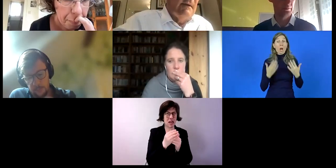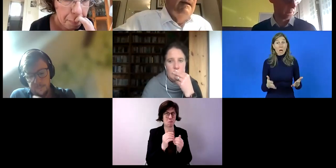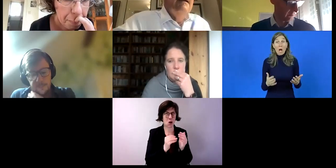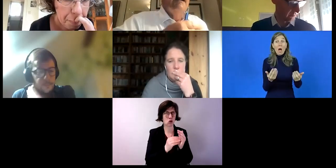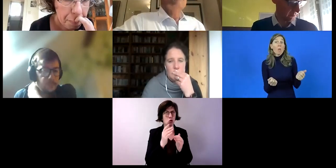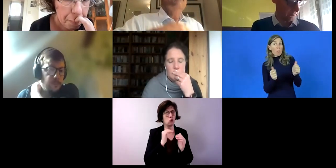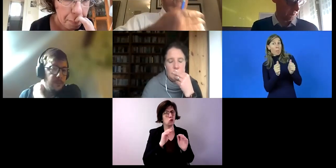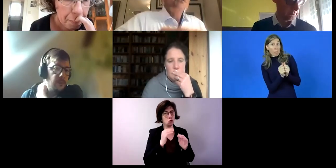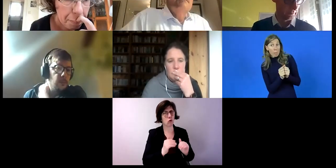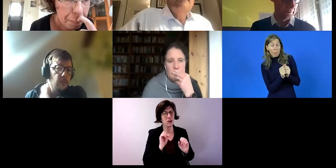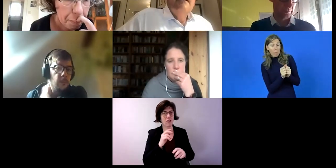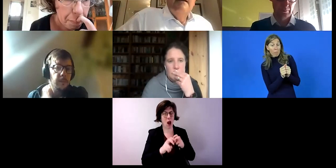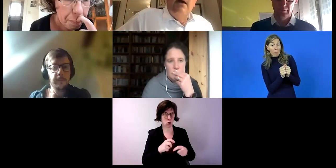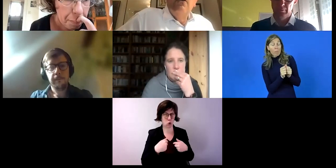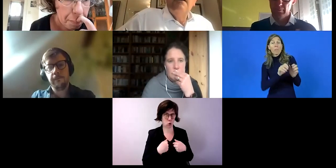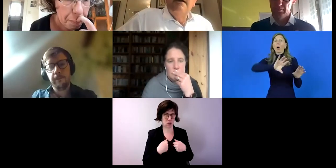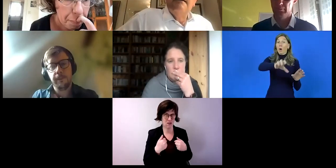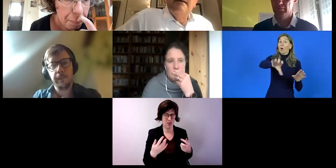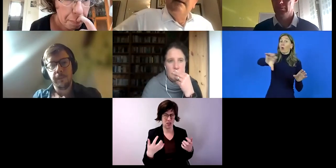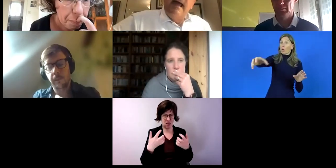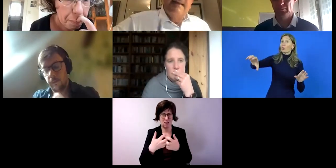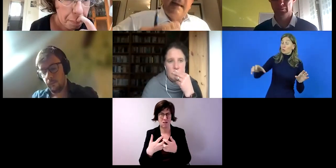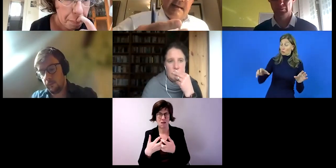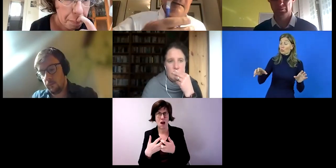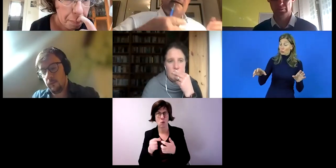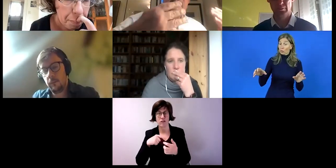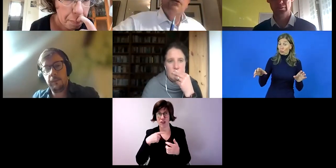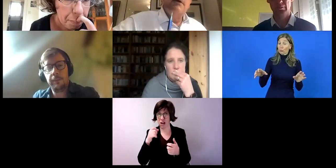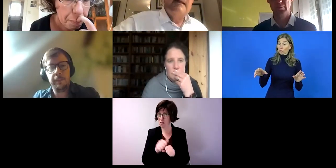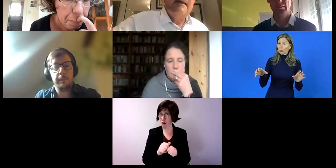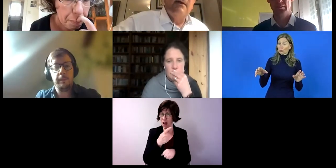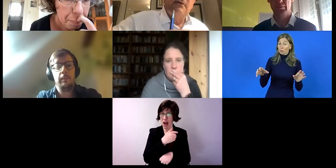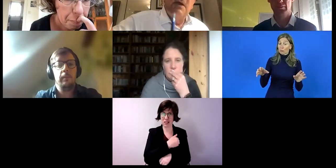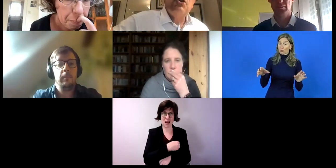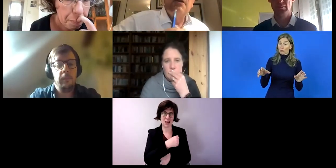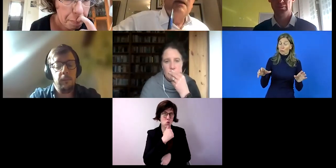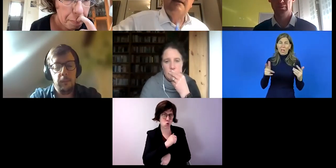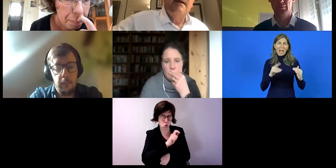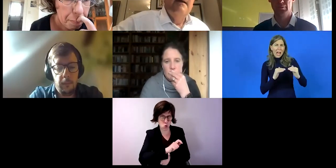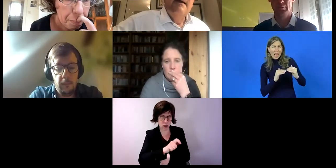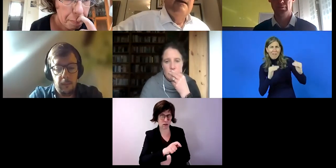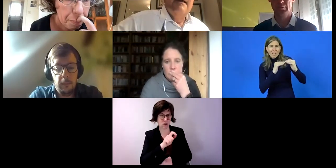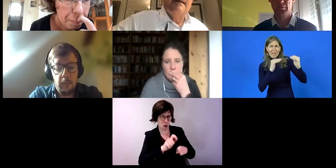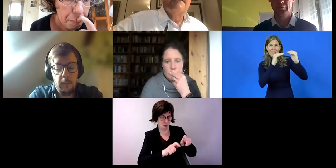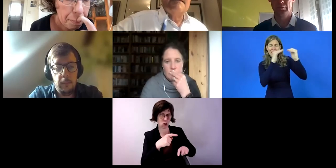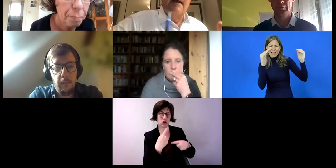diese Stufen nutzen können. Also hier könnten auch einerseits Jugendliche und Menschen, die eine